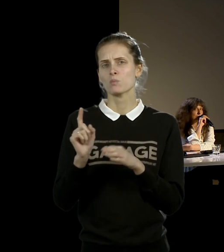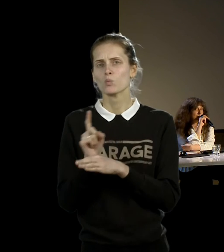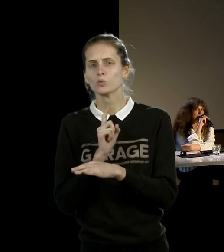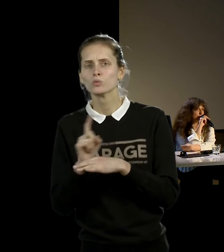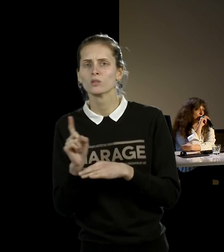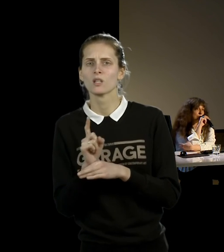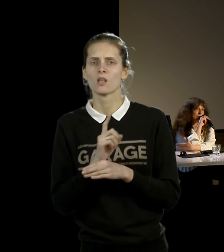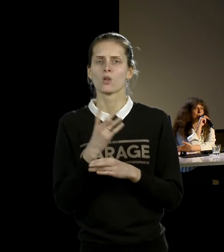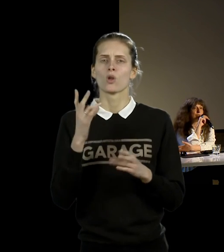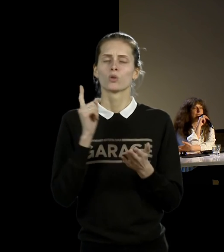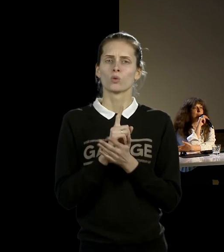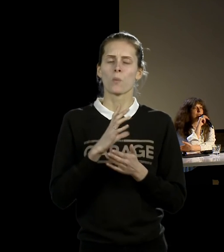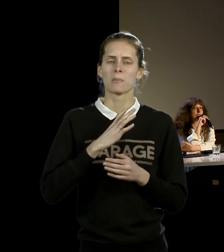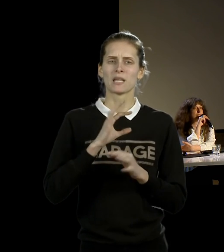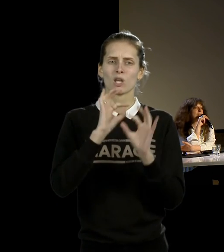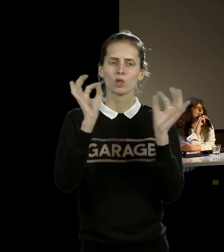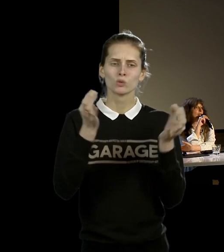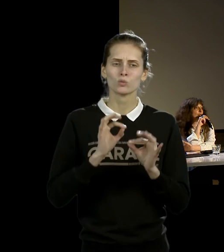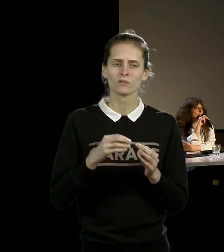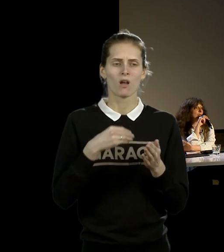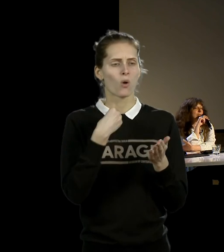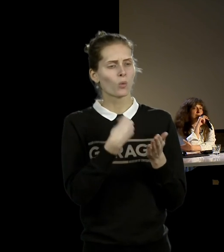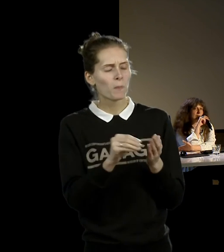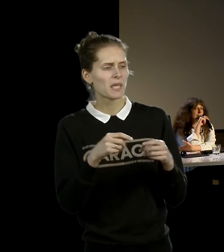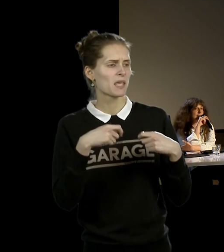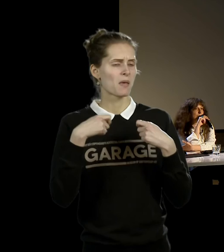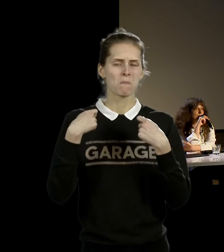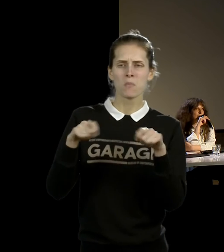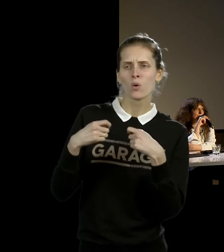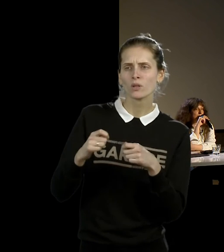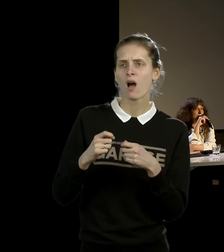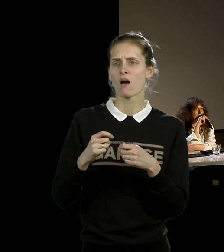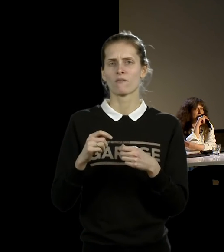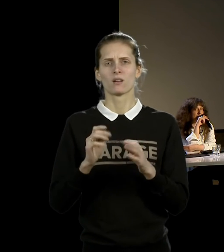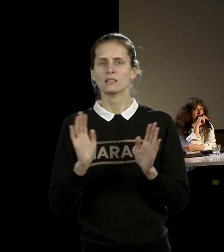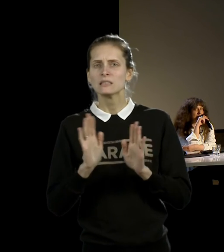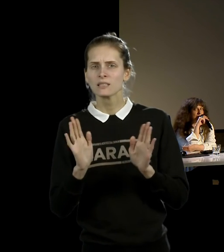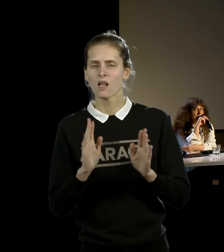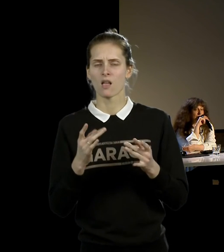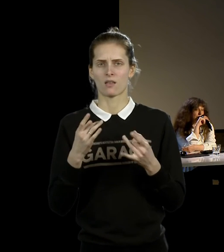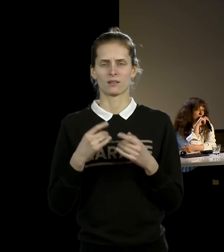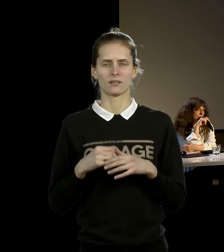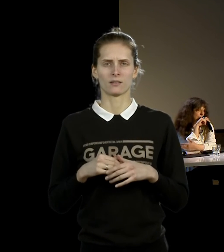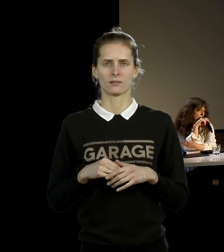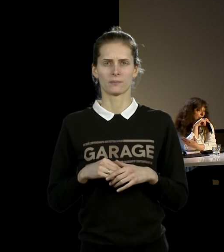купить, продать. Что абсолютно некоммерческое, чтобы оно не стало достоянием музеев. То есть вот эта эфемерность